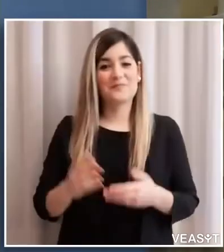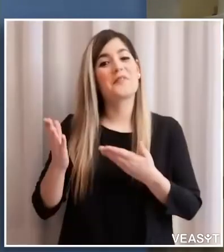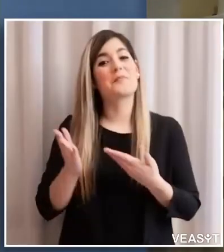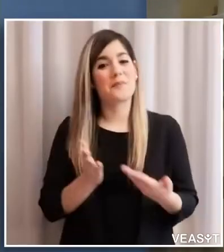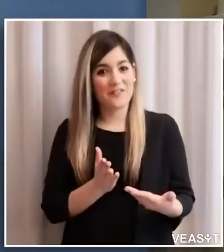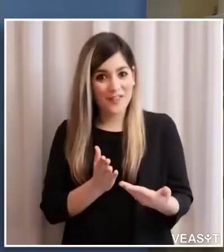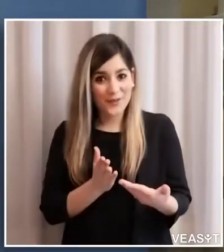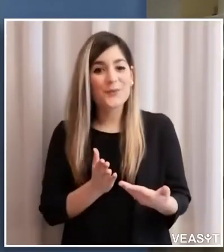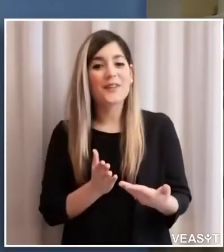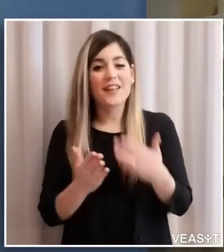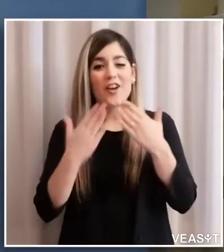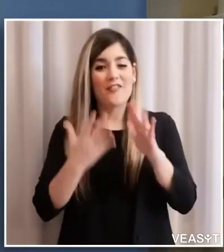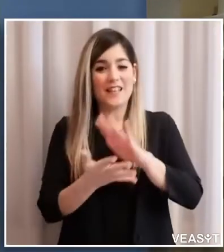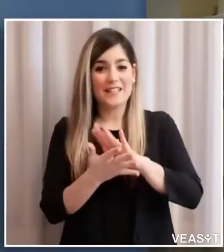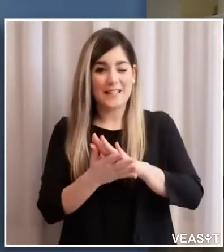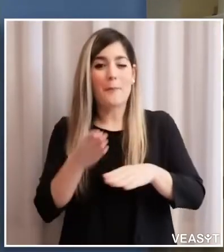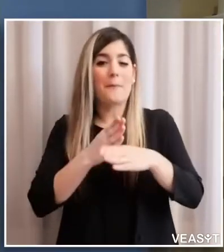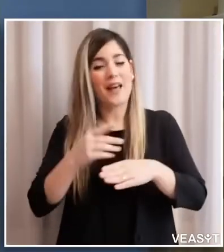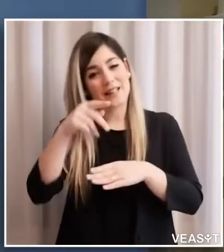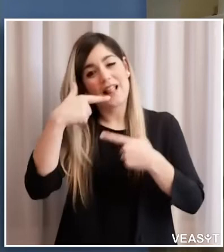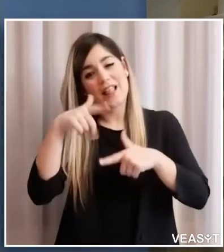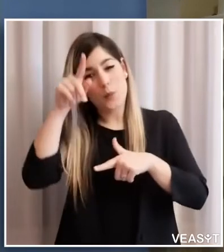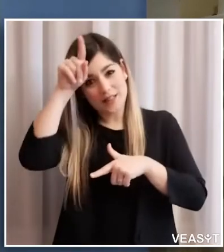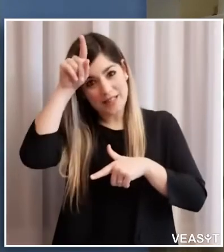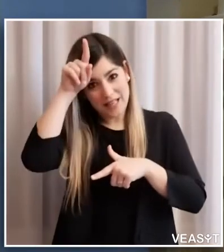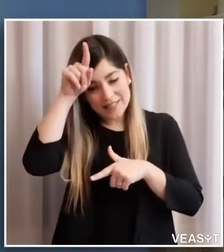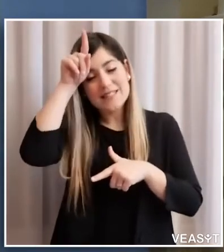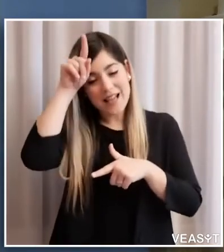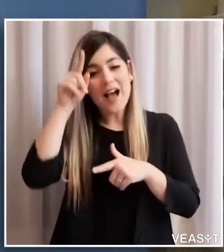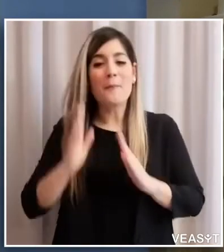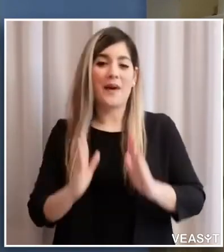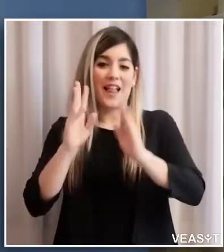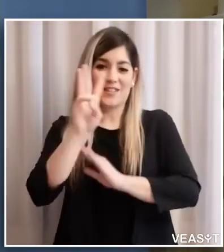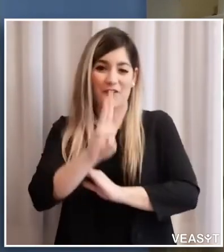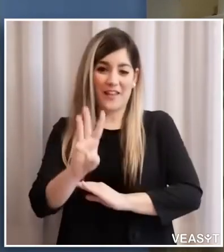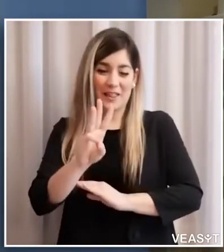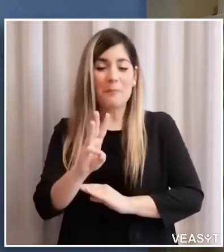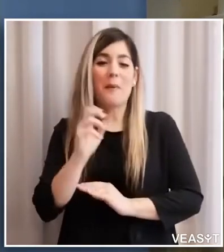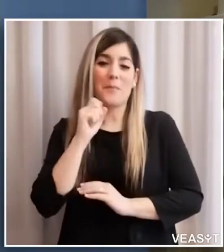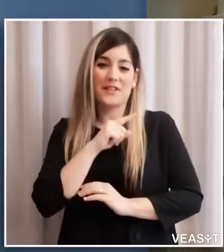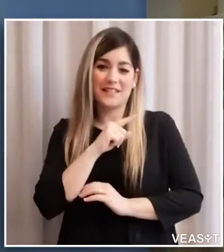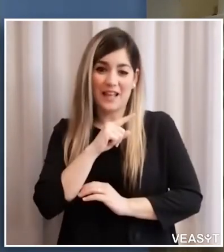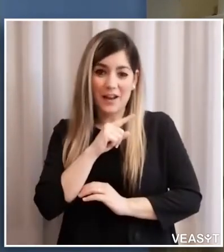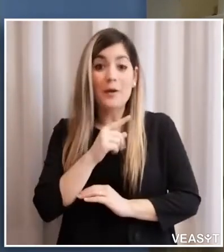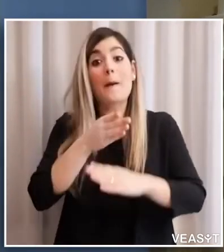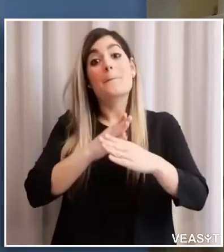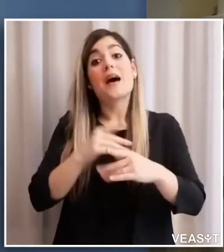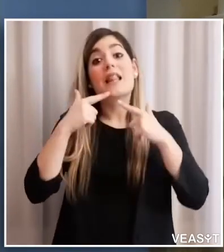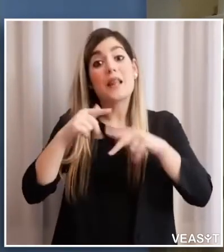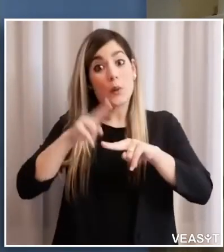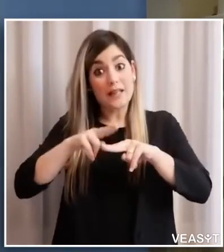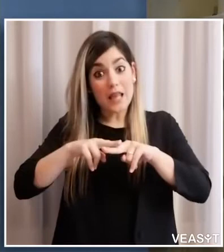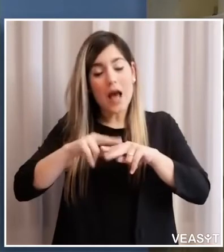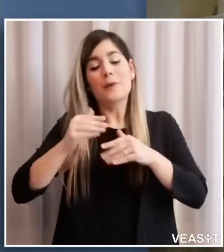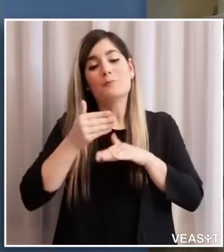alla parte tedesca della conferenza stampa virtuale im Palazzo Wiedmann a Bolzano. La parte in lingua italiana segue